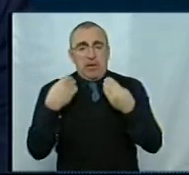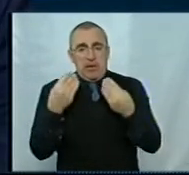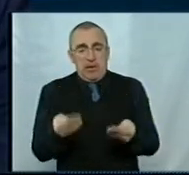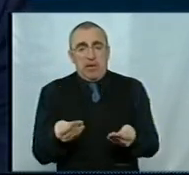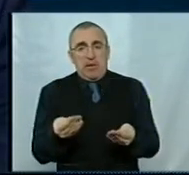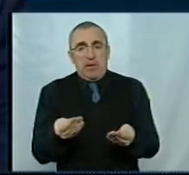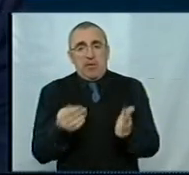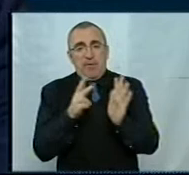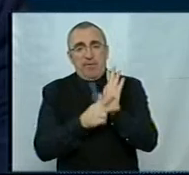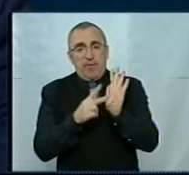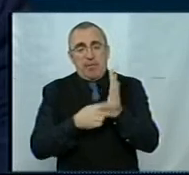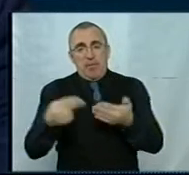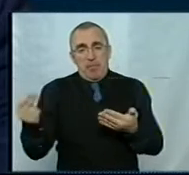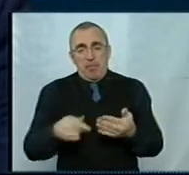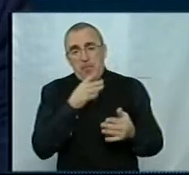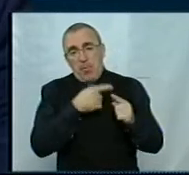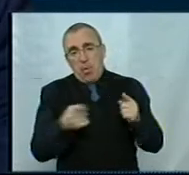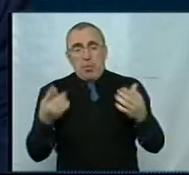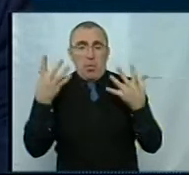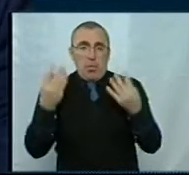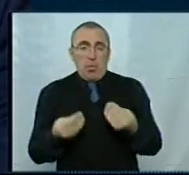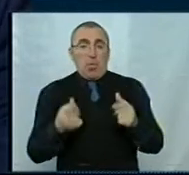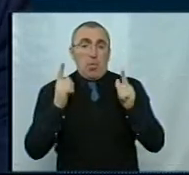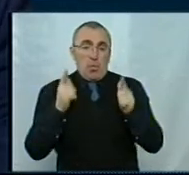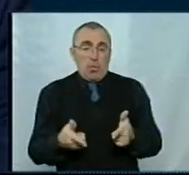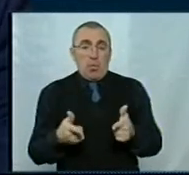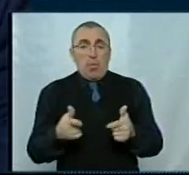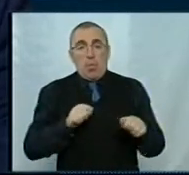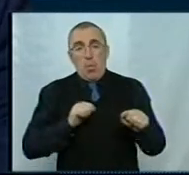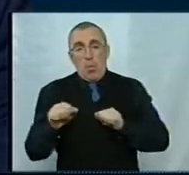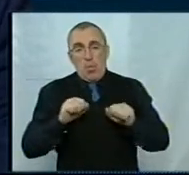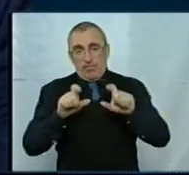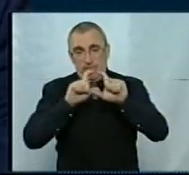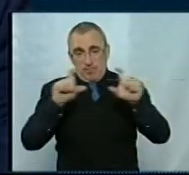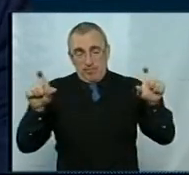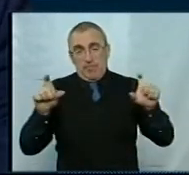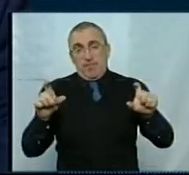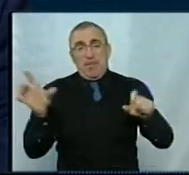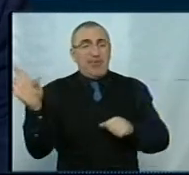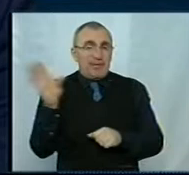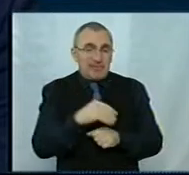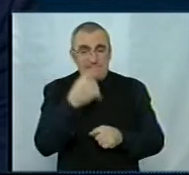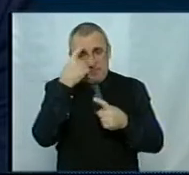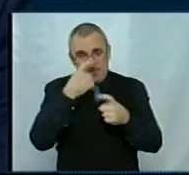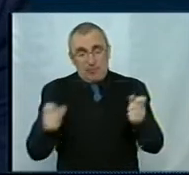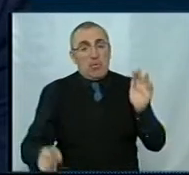віддають 80 підписів протягом дня. І узгодилися з керівниками закладу. Тепер закликаємо всіх, будь ласка,